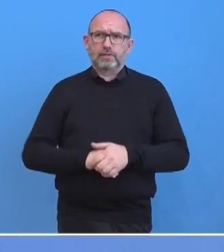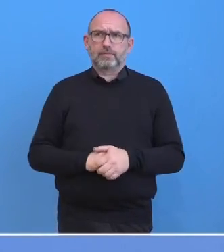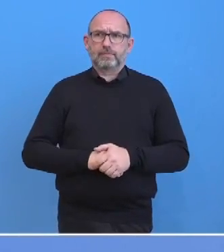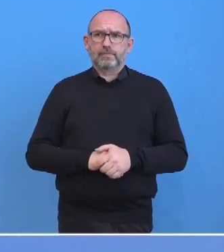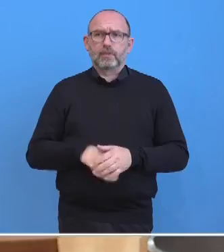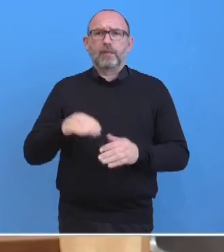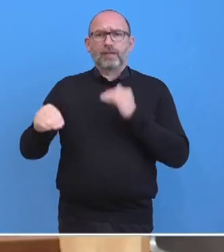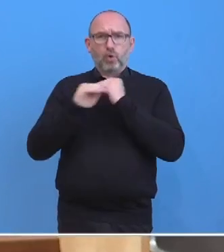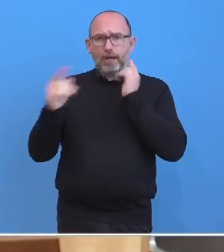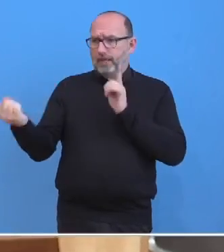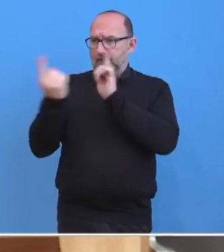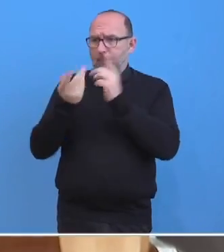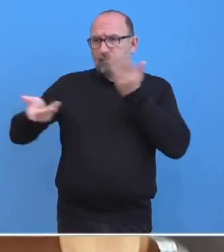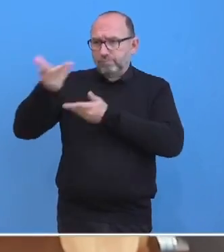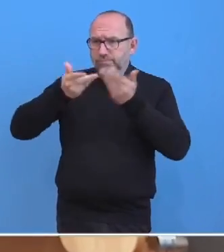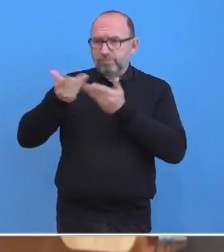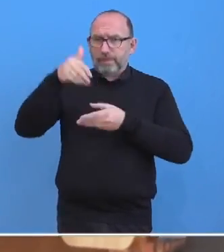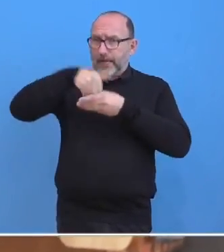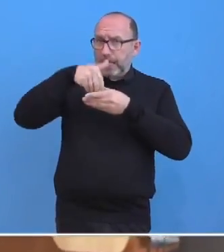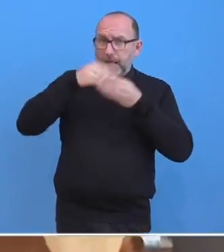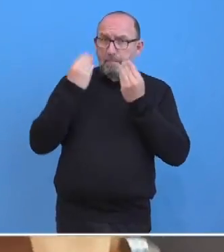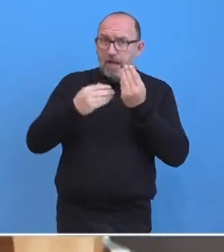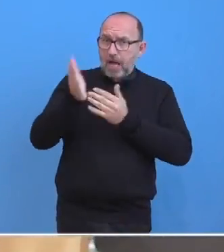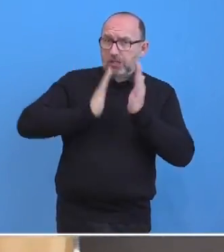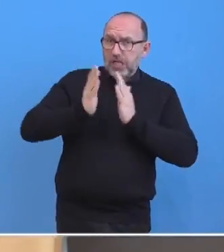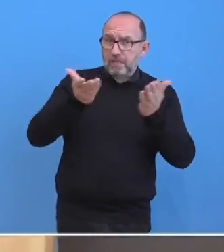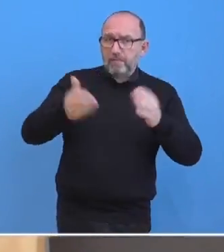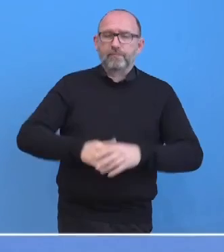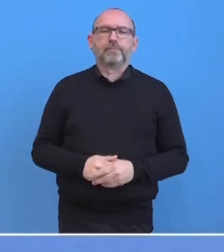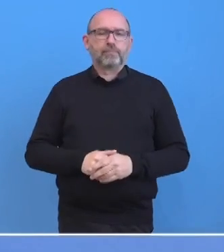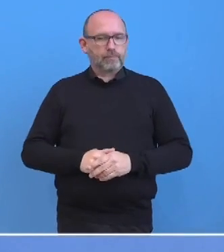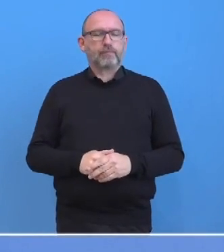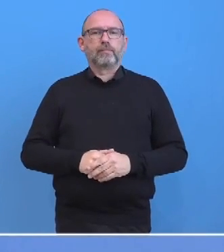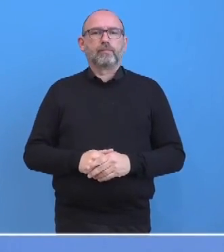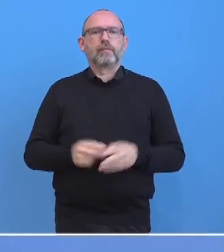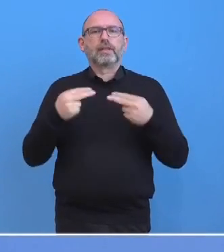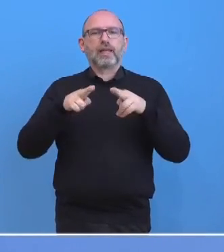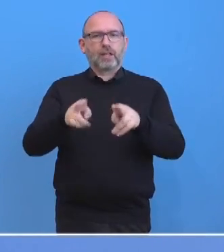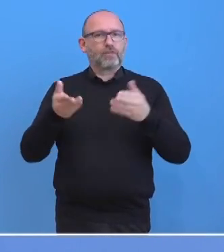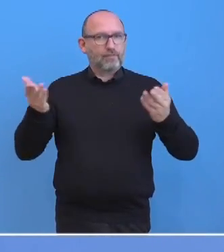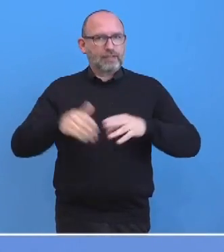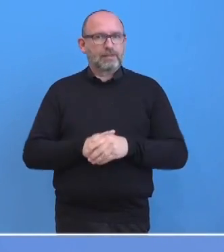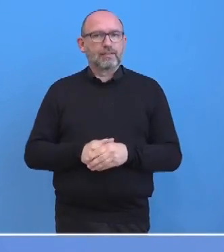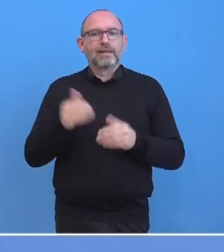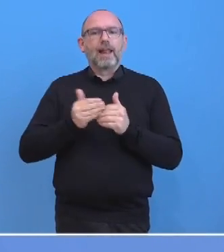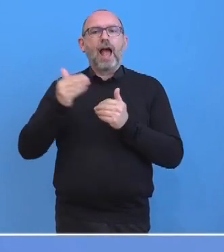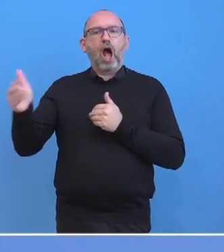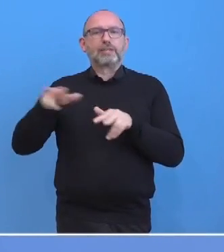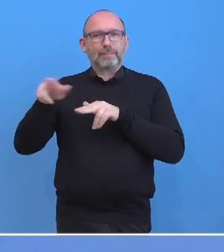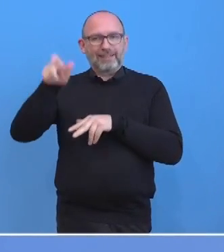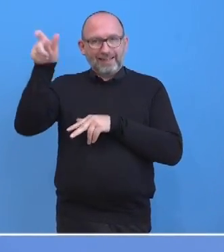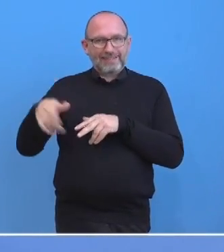Ich kann Ihnen sagen, dass der Außenminister in diesem